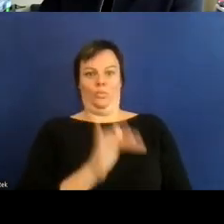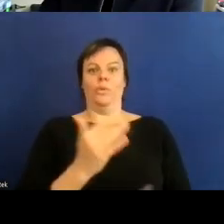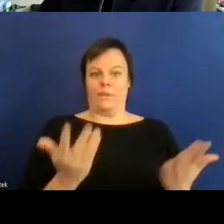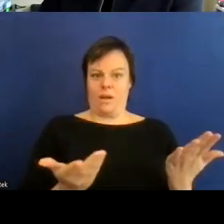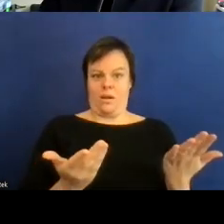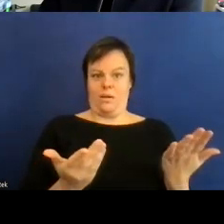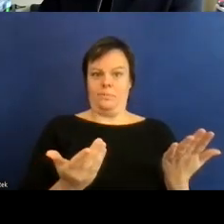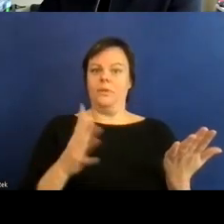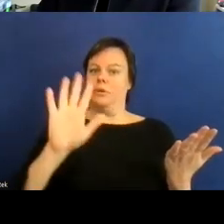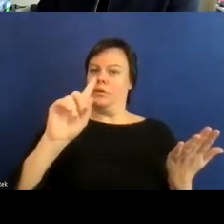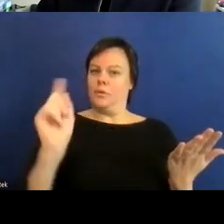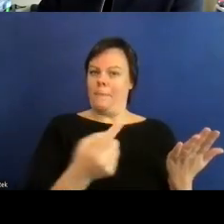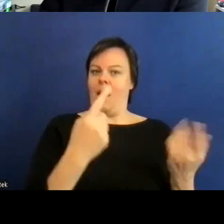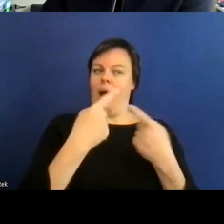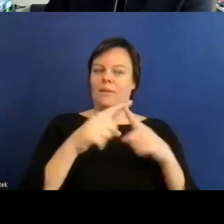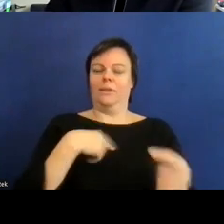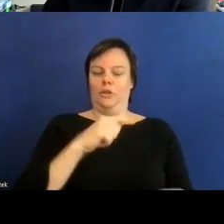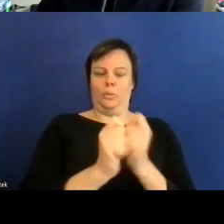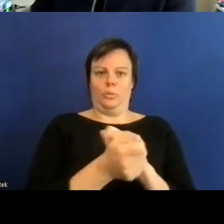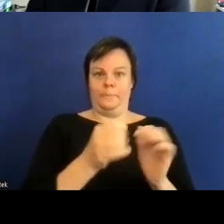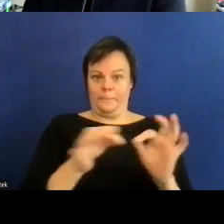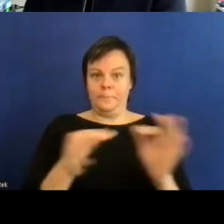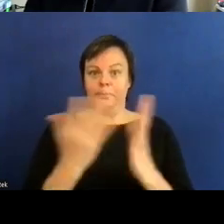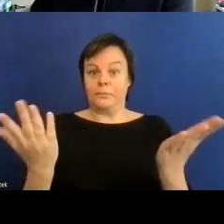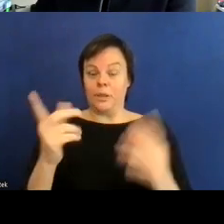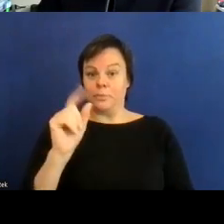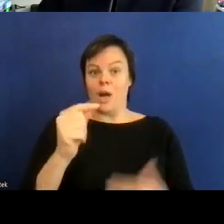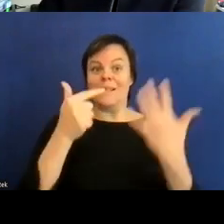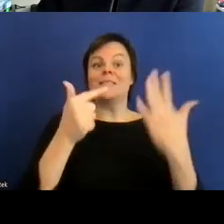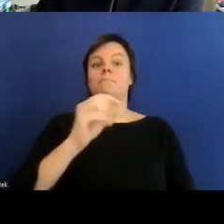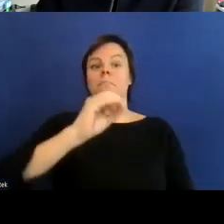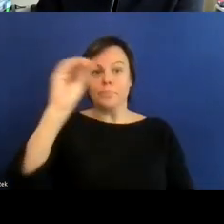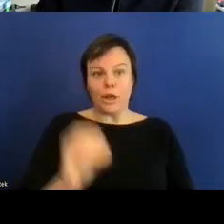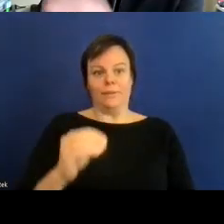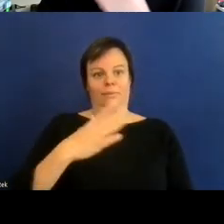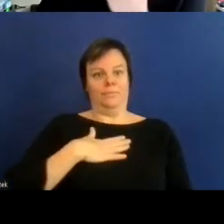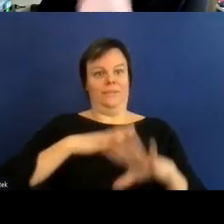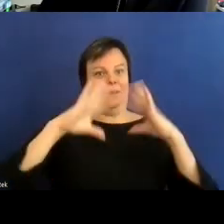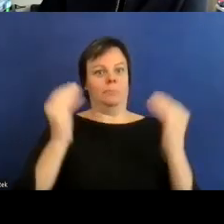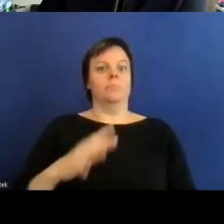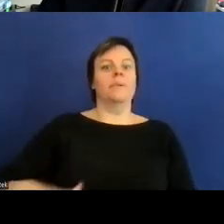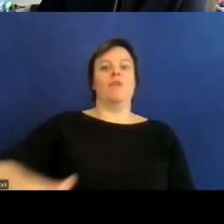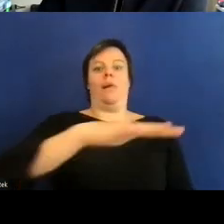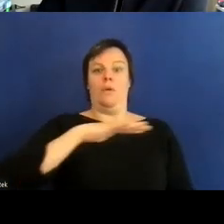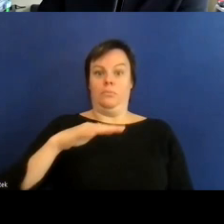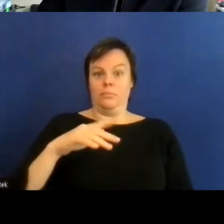und das ist für mich eigentlich eine immer wieder sehr schockierende zahl weil tatsächlich natürlich im gesellschaftlichen fokus das thema